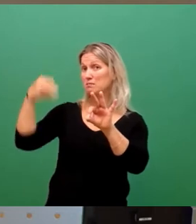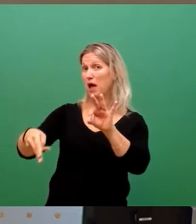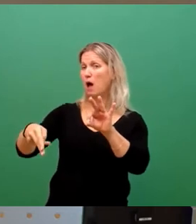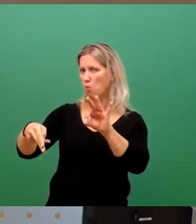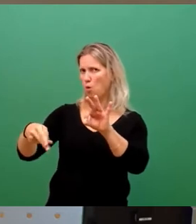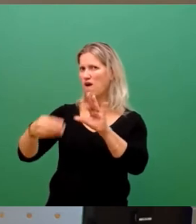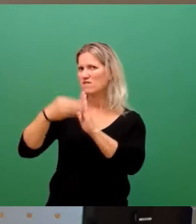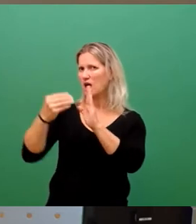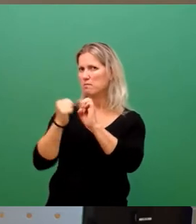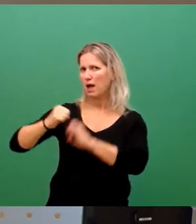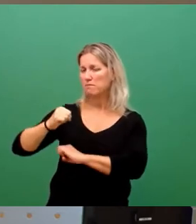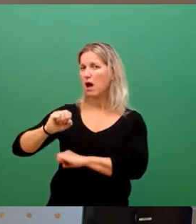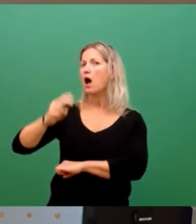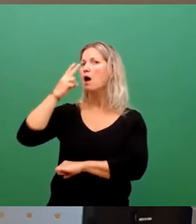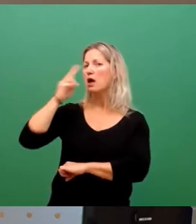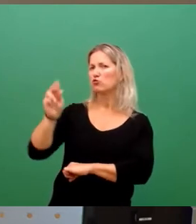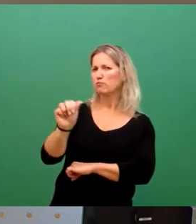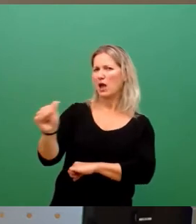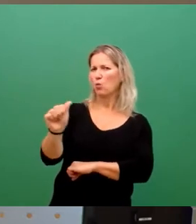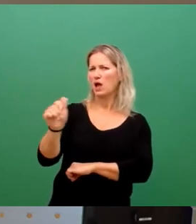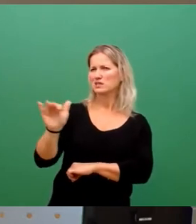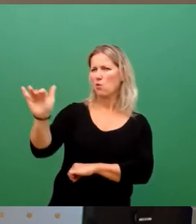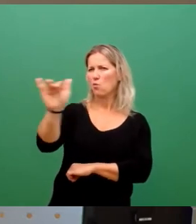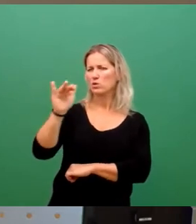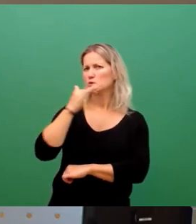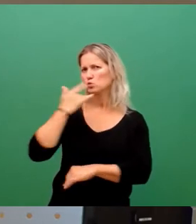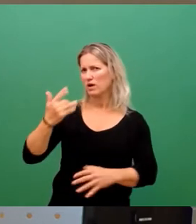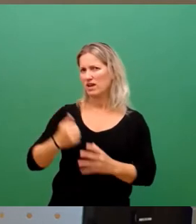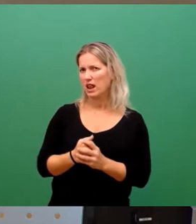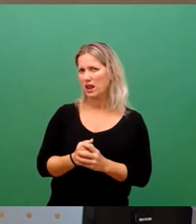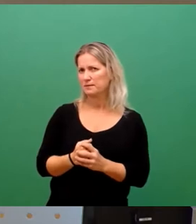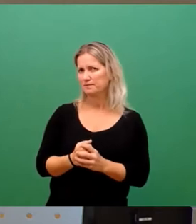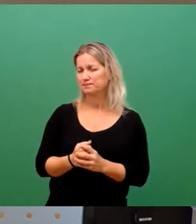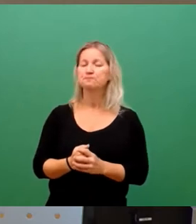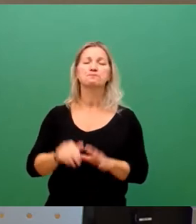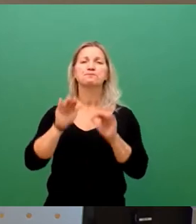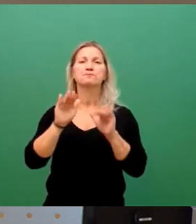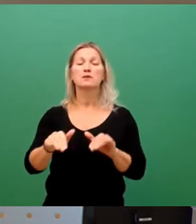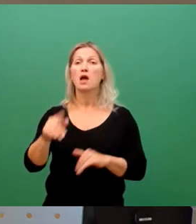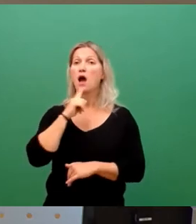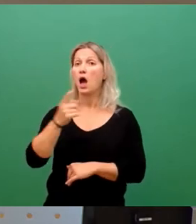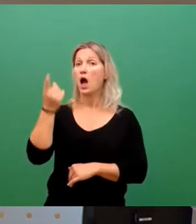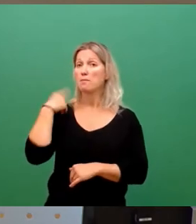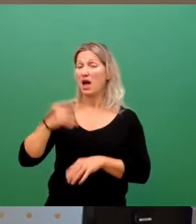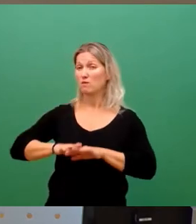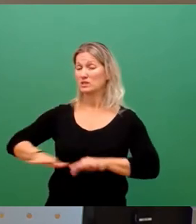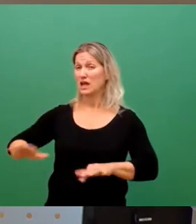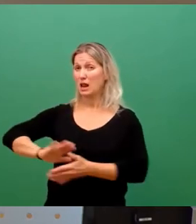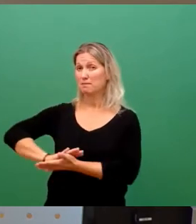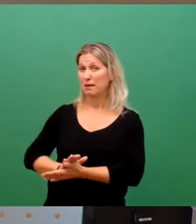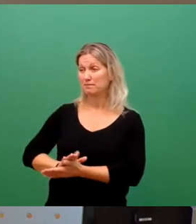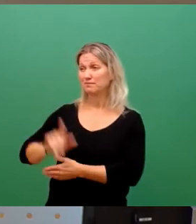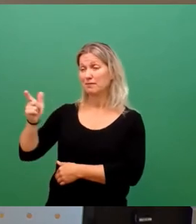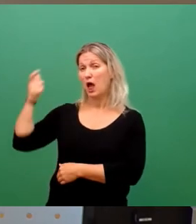es ist viel zu viel Spekulation im Markt. Aber halten wir fest, die fossile Erpressung des russischen Aggressors scheitert.